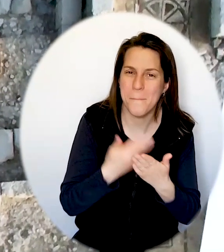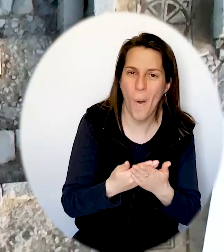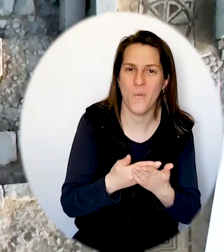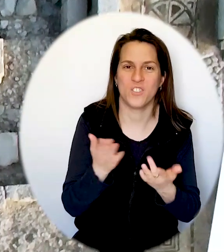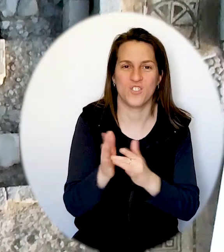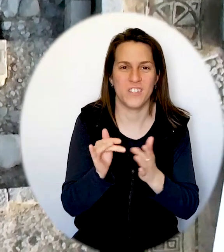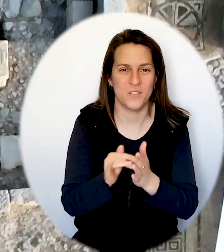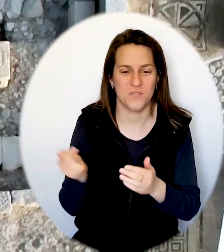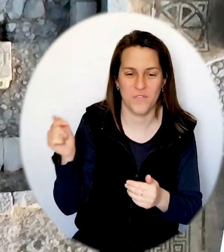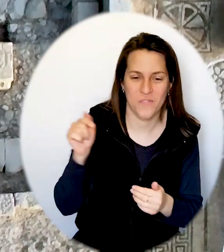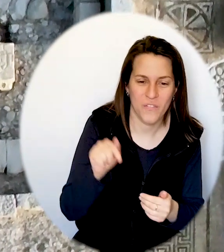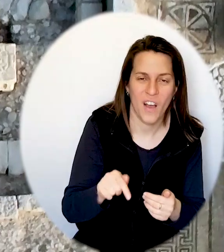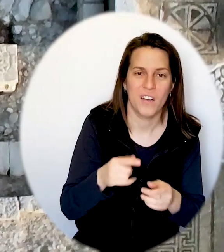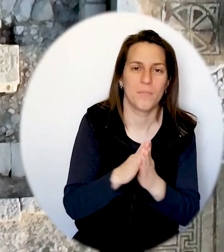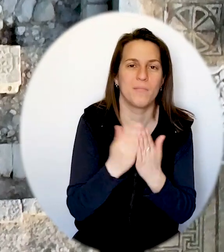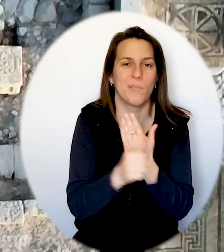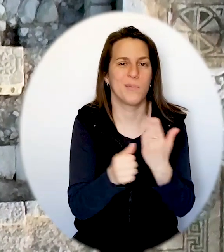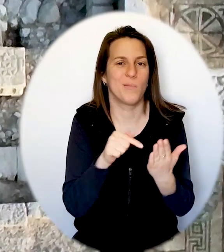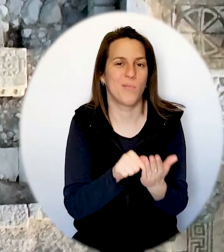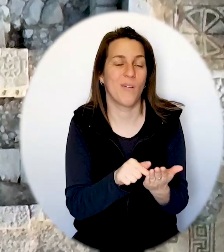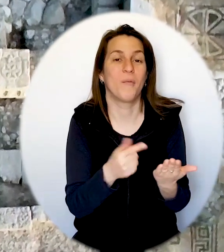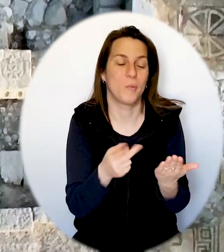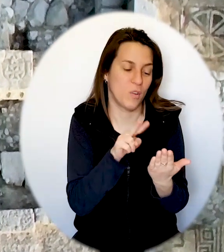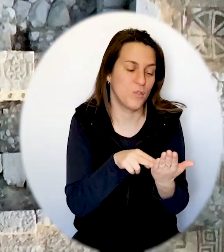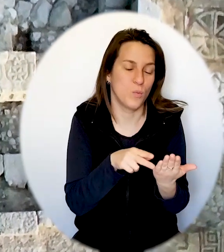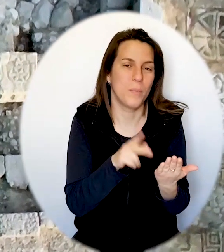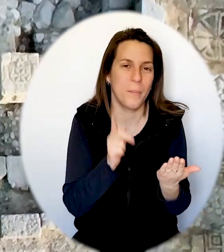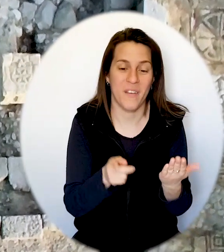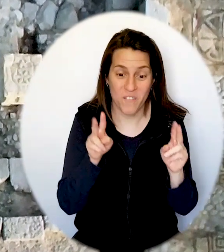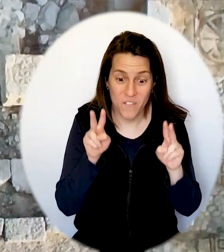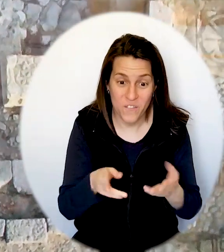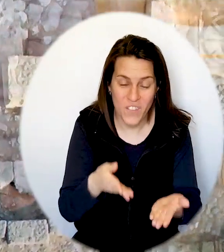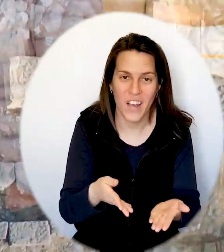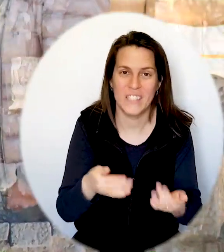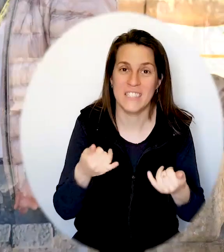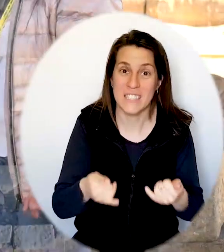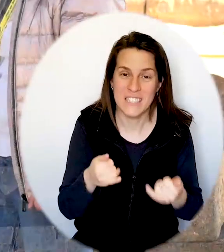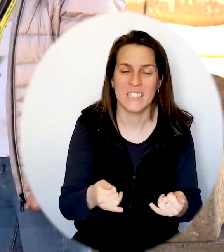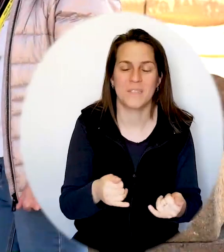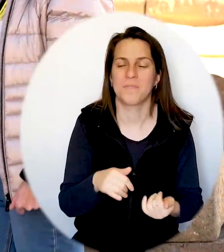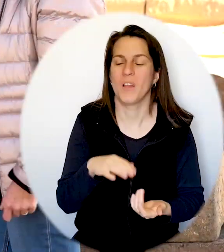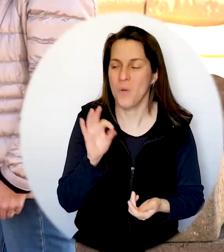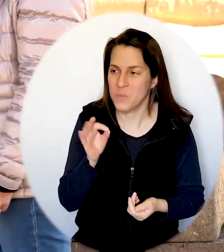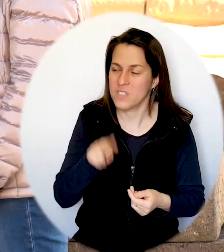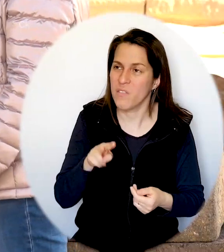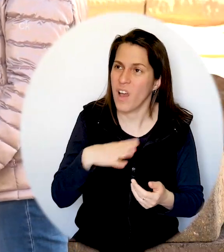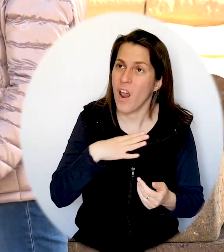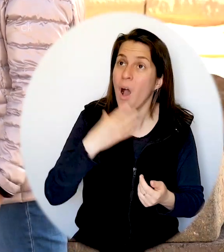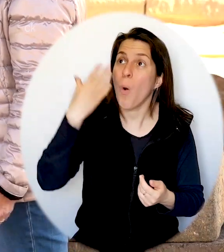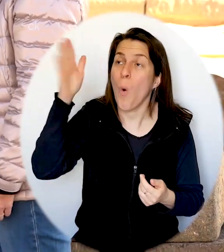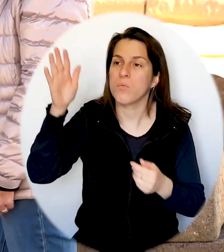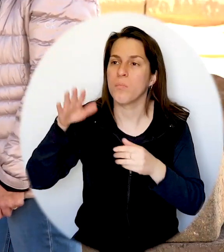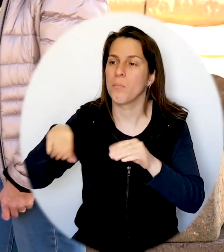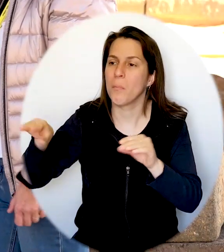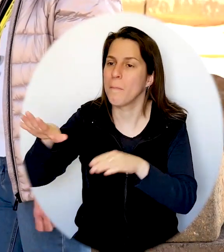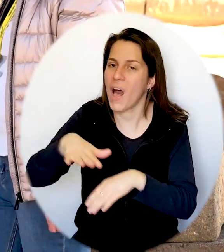Jésus aurait prêché. Exactement, parce qu'il y a des autres lieux qui ne pas exacts, qui ne datent